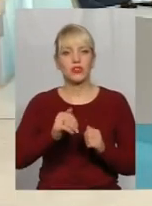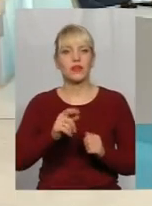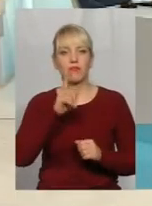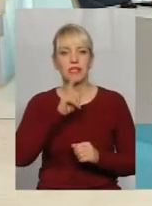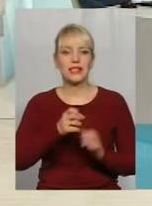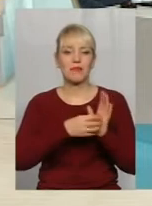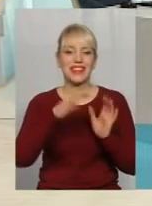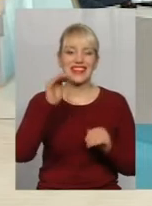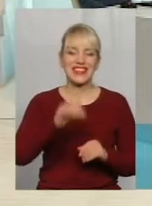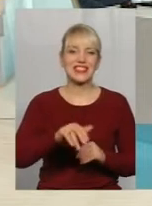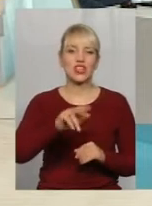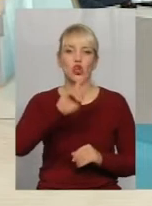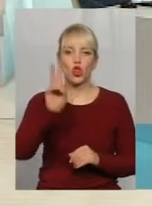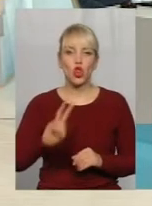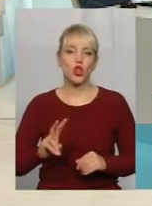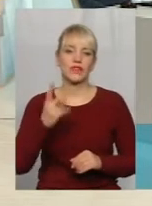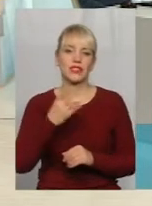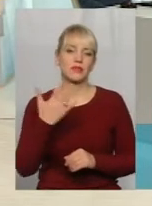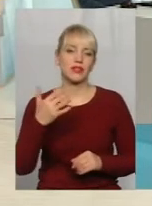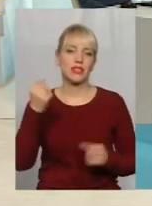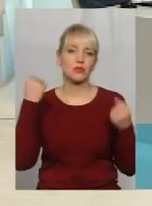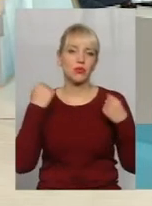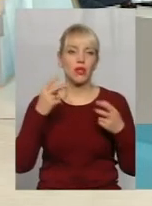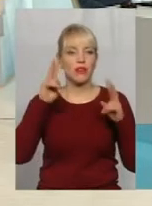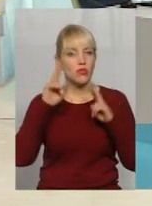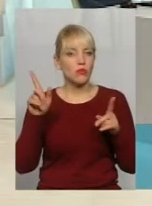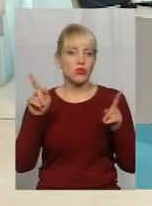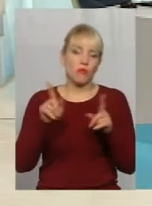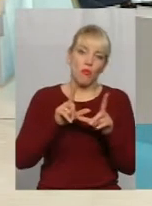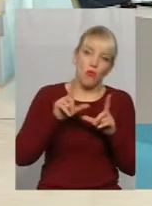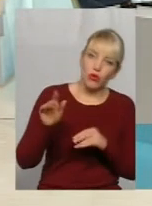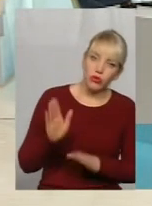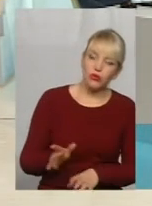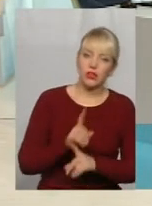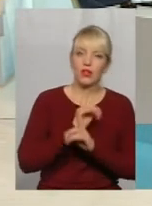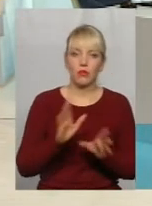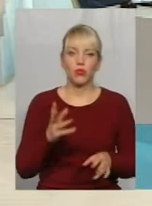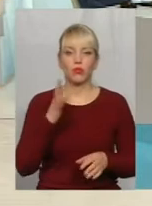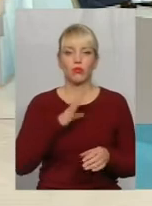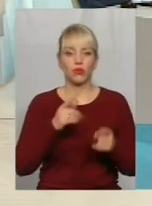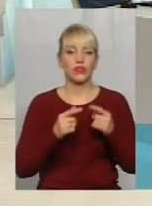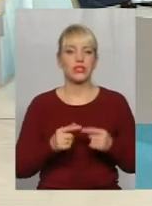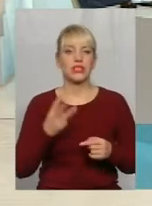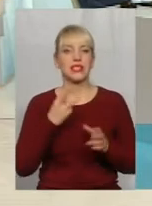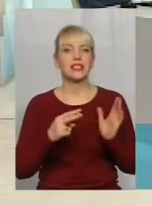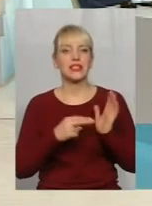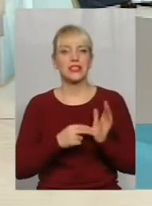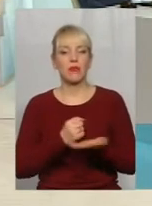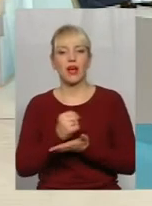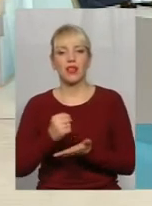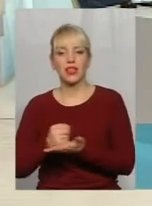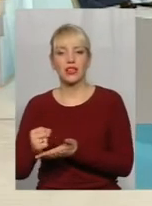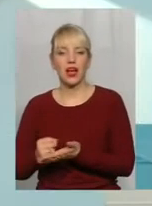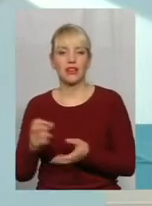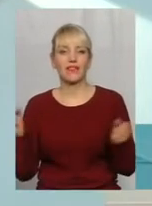26 спортсменам, які ще невідомо були, поїдуть чи ні. Було визначено 37 кандидатів на зимові ігри і